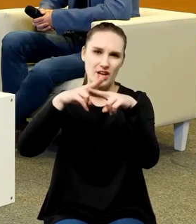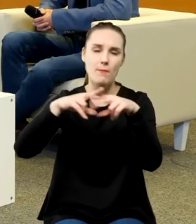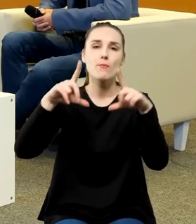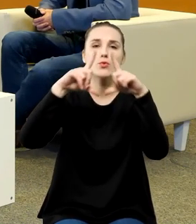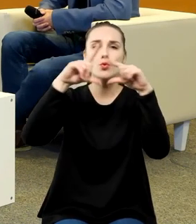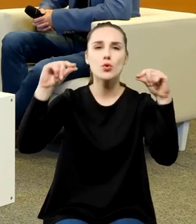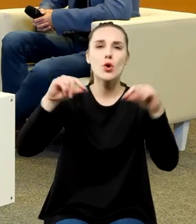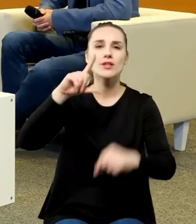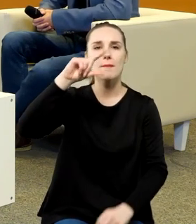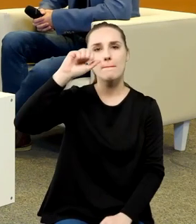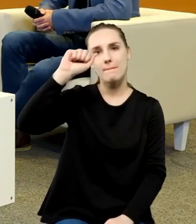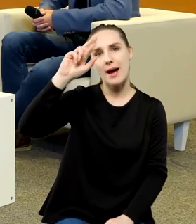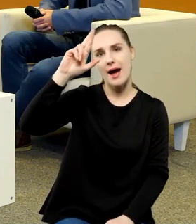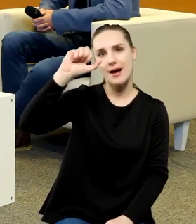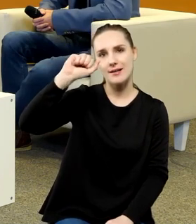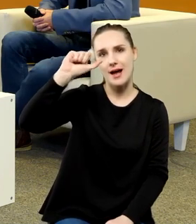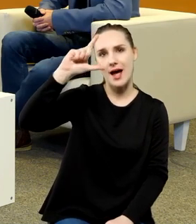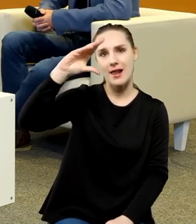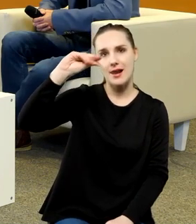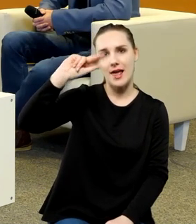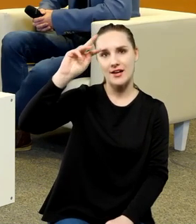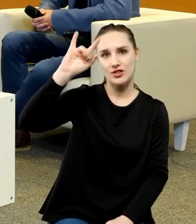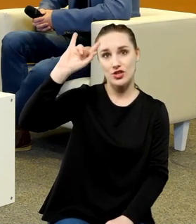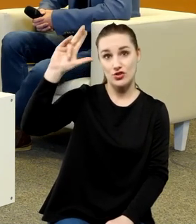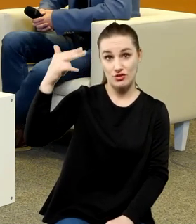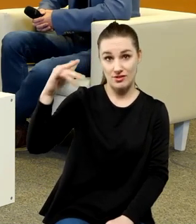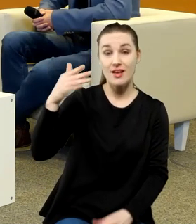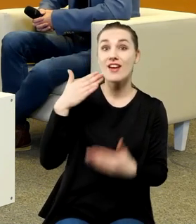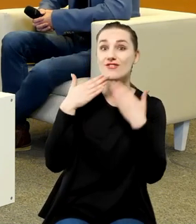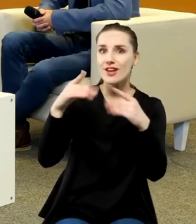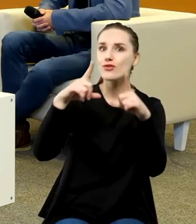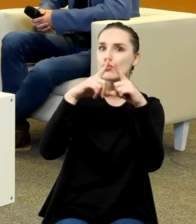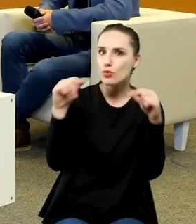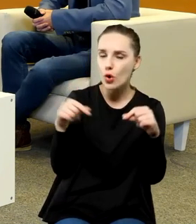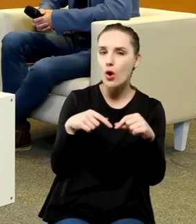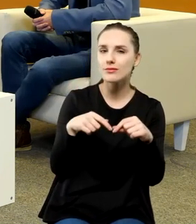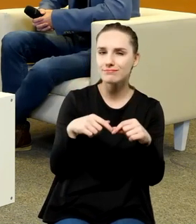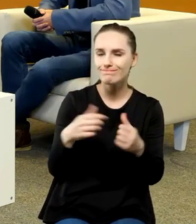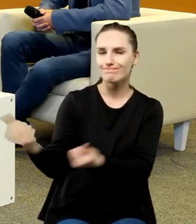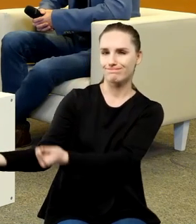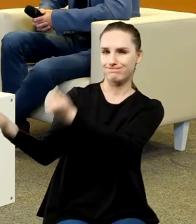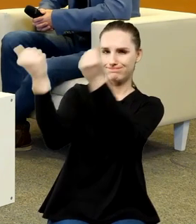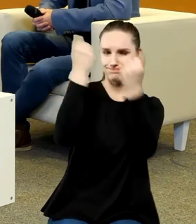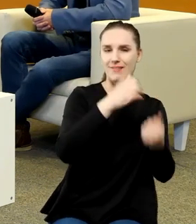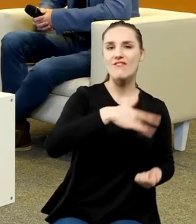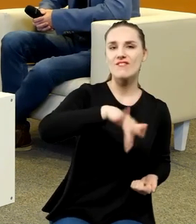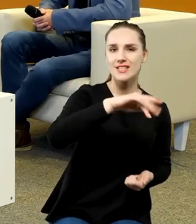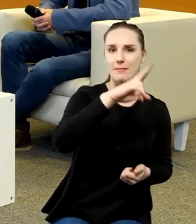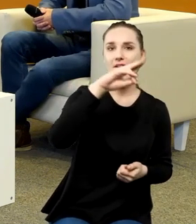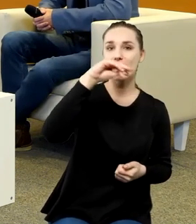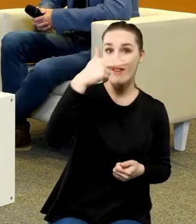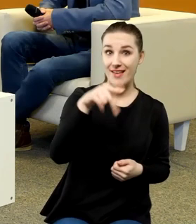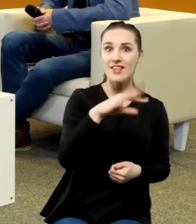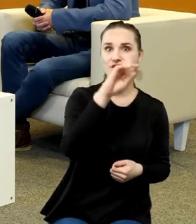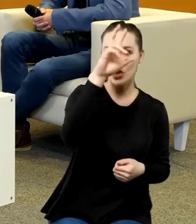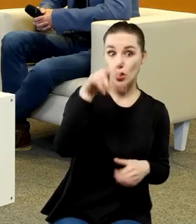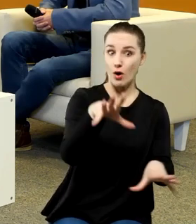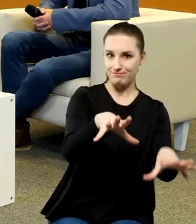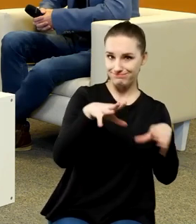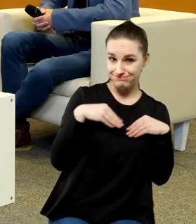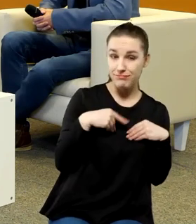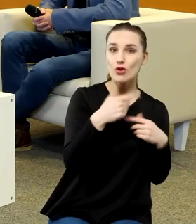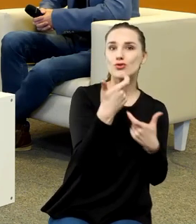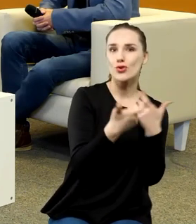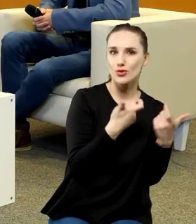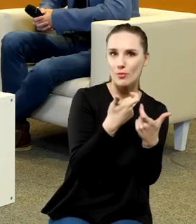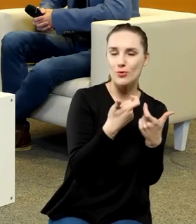paralaktyczny. I ten trójkąt paralaktyczny został przywieziony na wyspę Wen do Tychona Brachego, a Tychobrachę